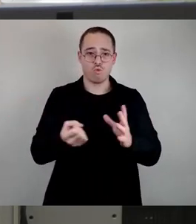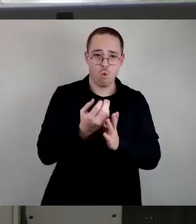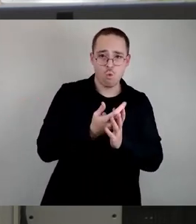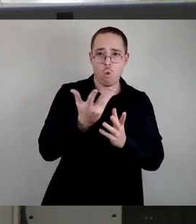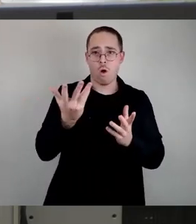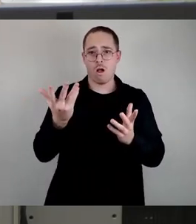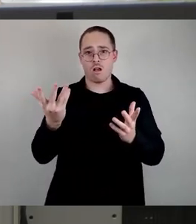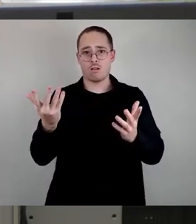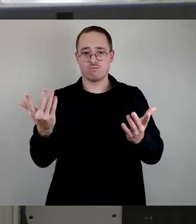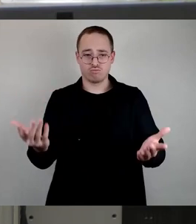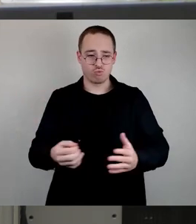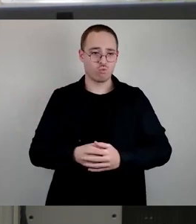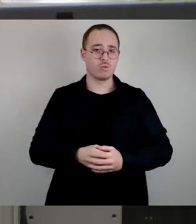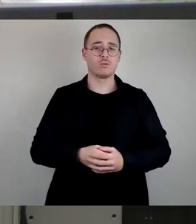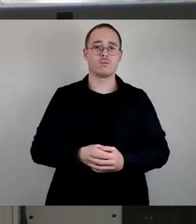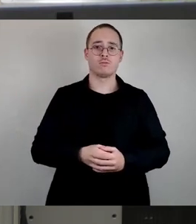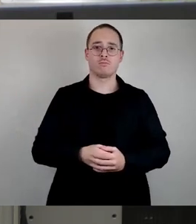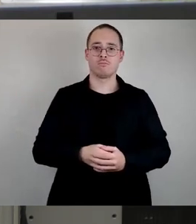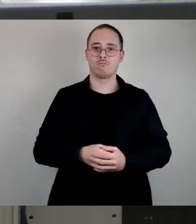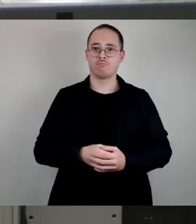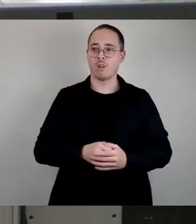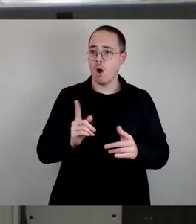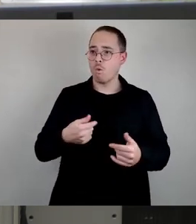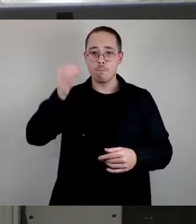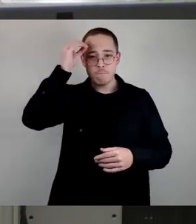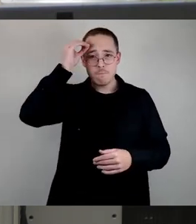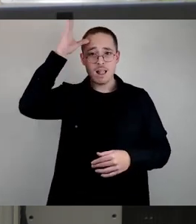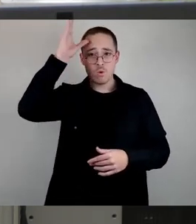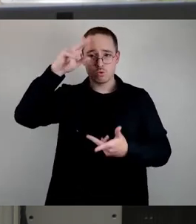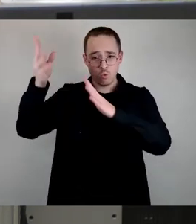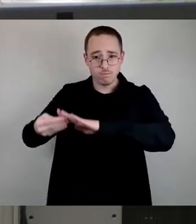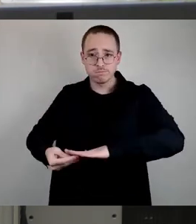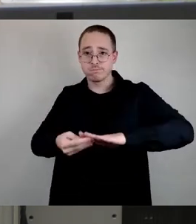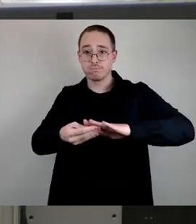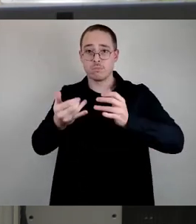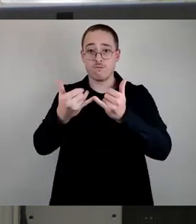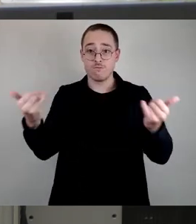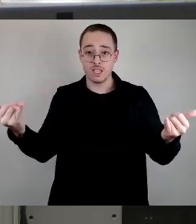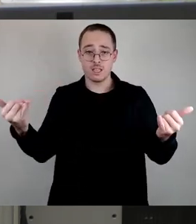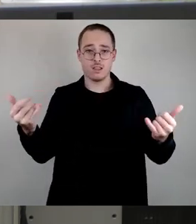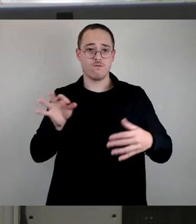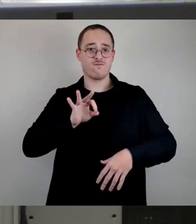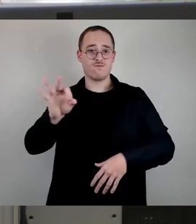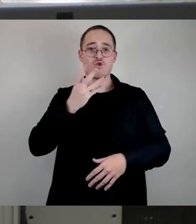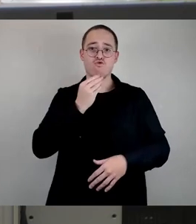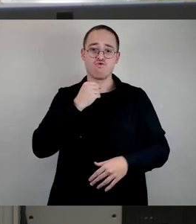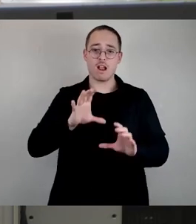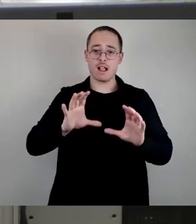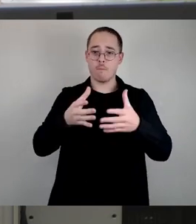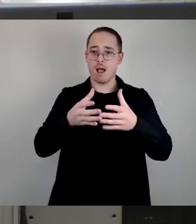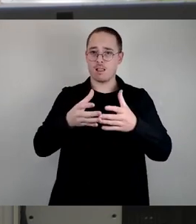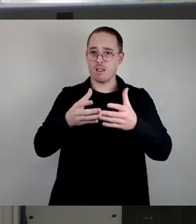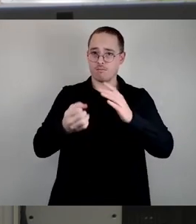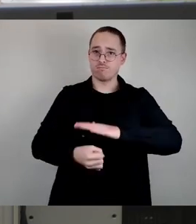mit der Frage, was Bildung dazu beitragen kann, dieser jüdischen Gemeinde in kurzem Moment